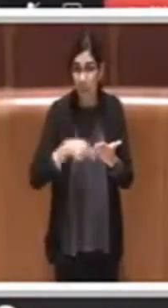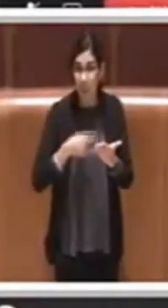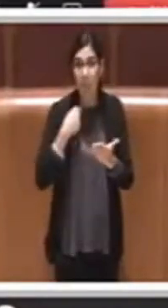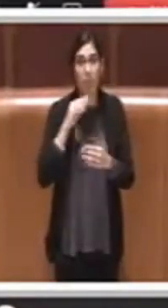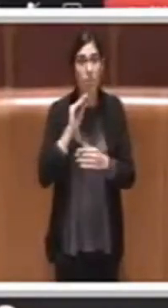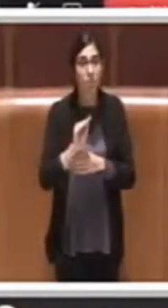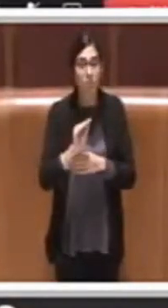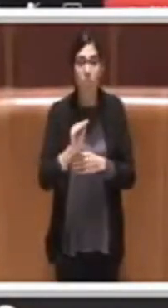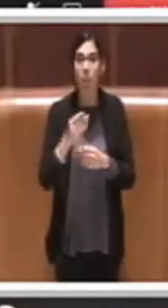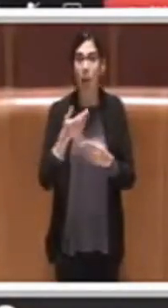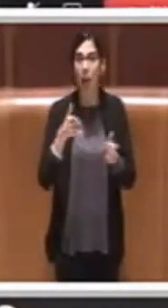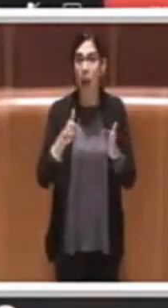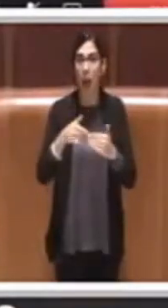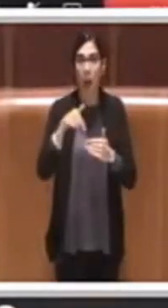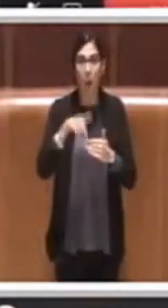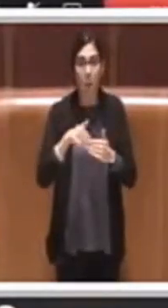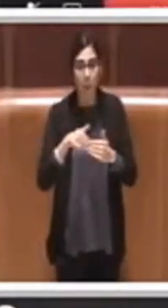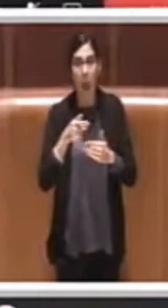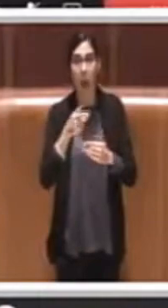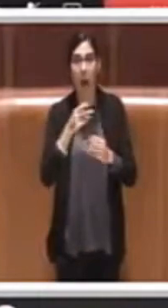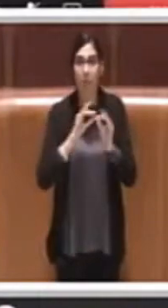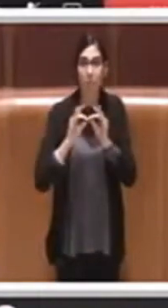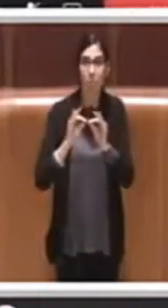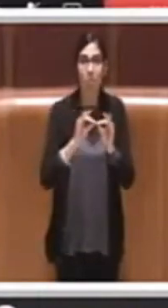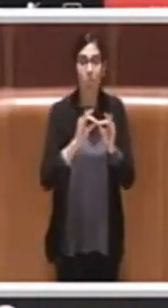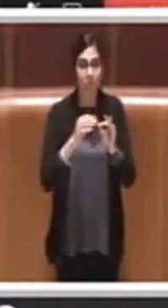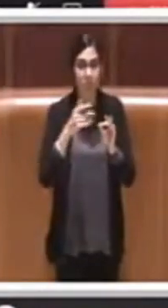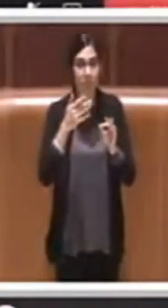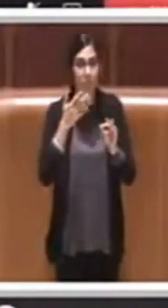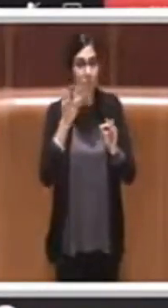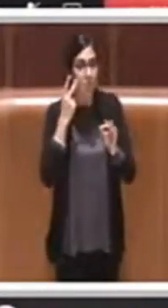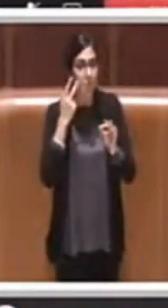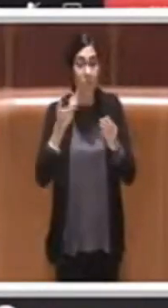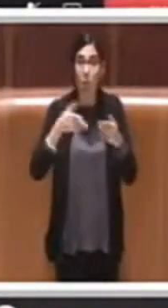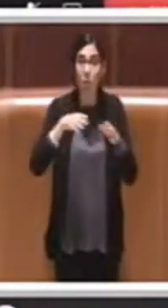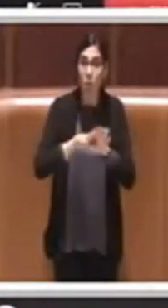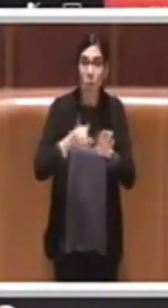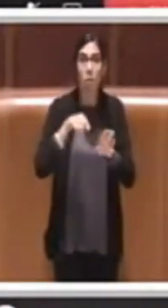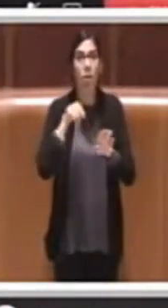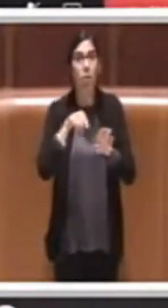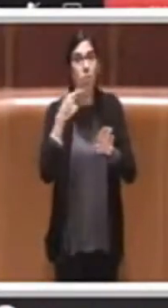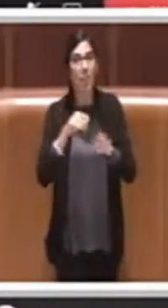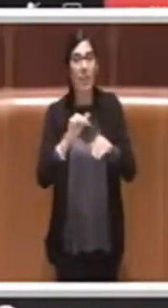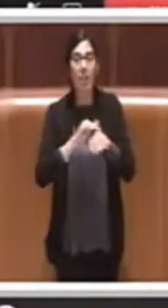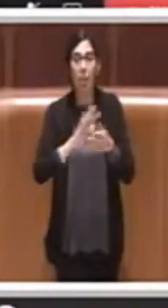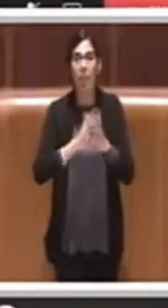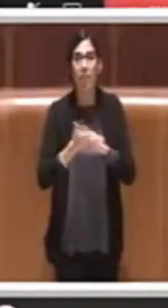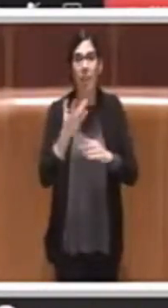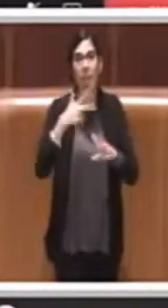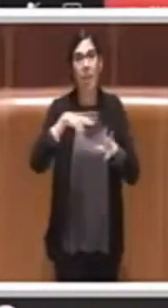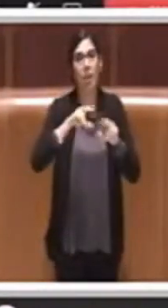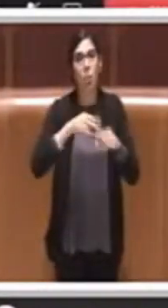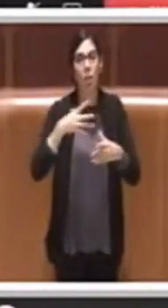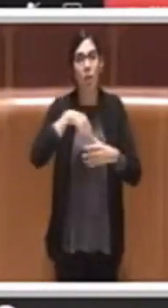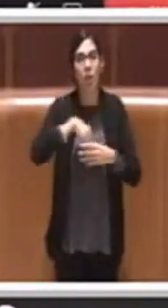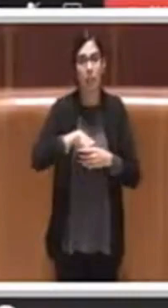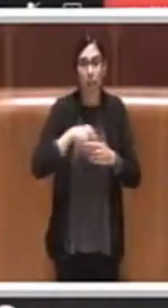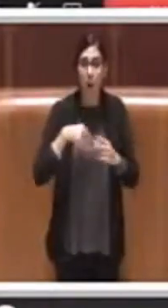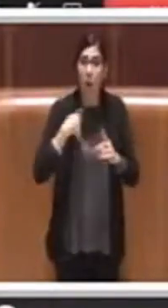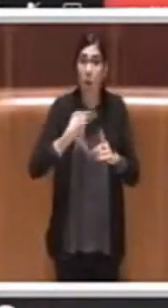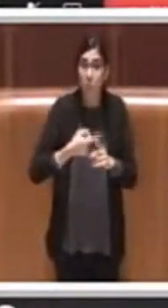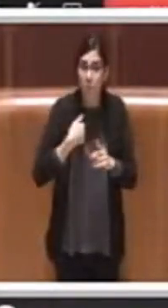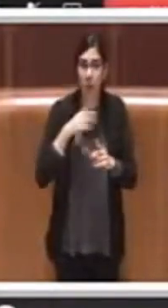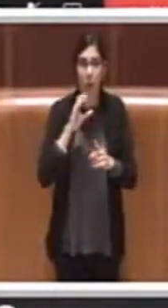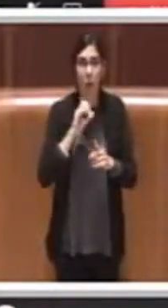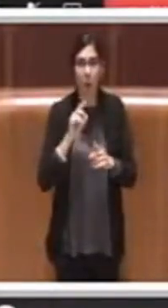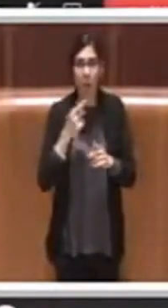chiederne la chiusura e per chiedere di reinternalizzare il servizio, oltretutto io non capisco a questo